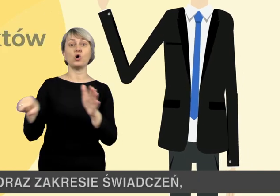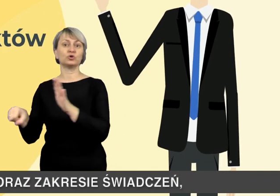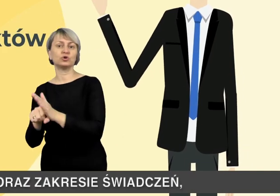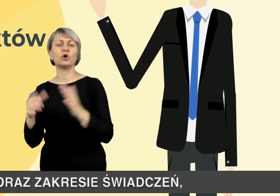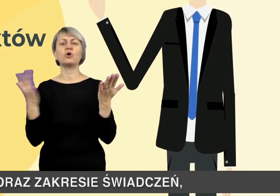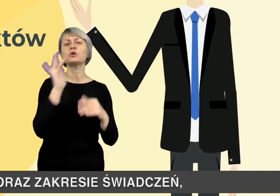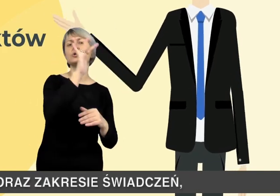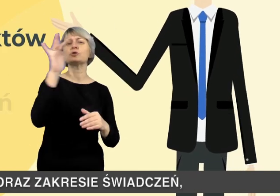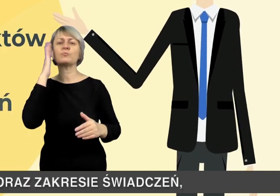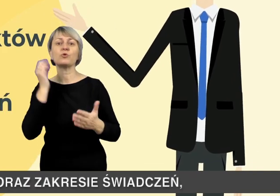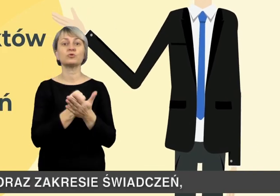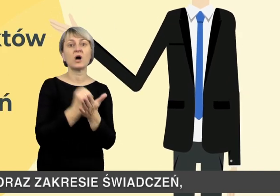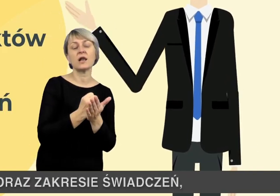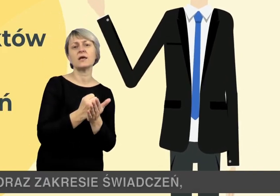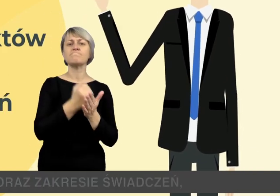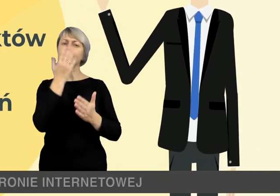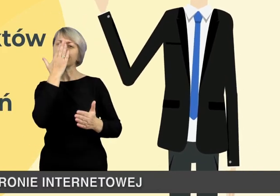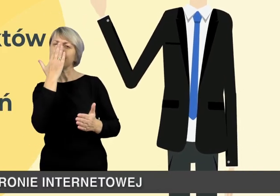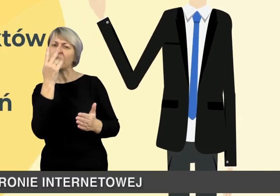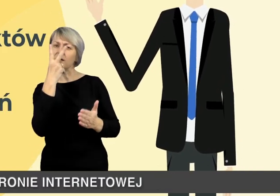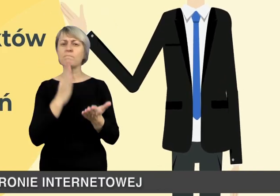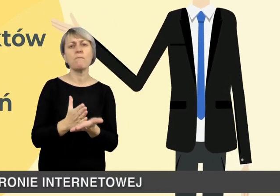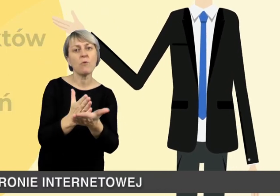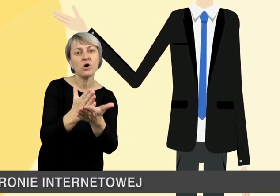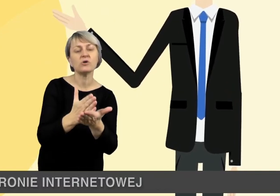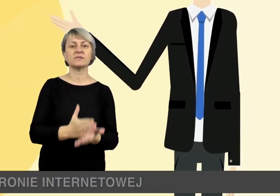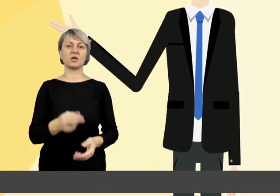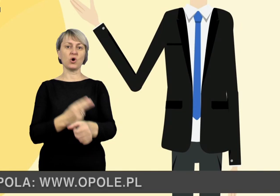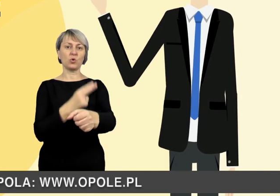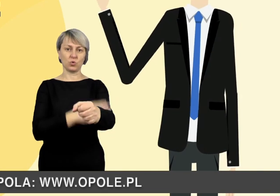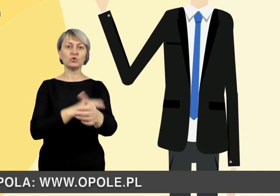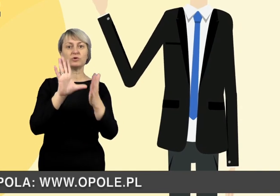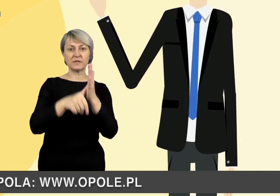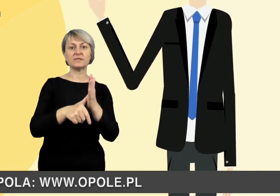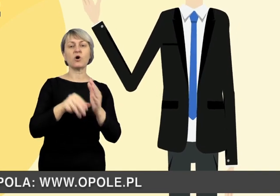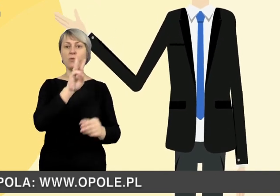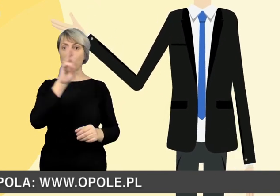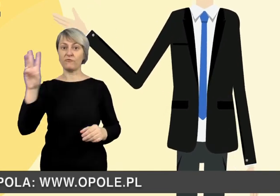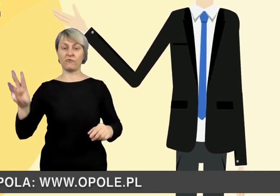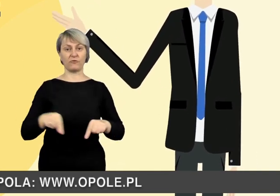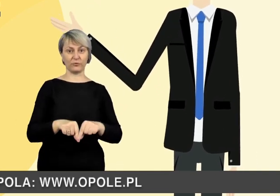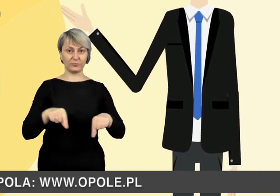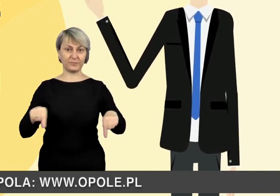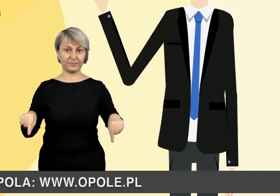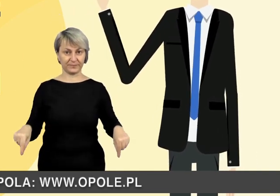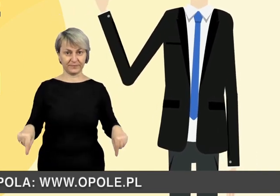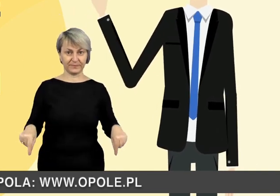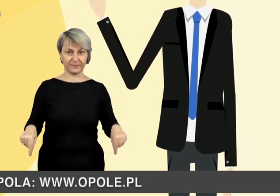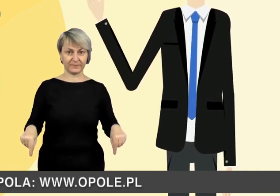pracy, lokalizacji punktów oraz zakresie świadczeń znajdziesz na stronie internetowej Urzędu Miasta Opola www